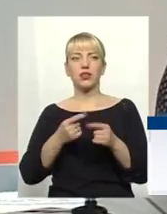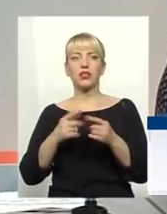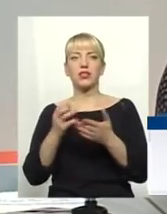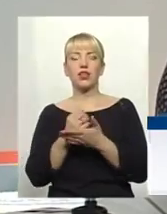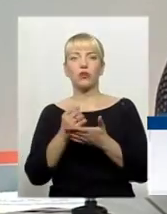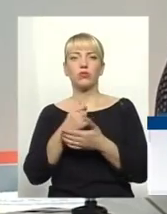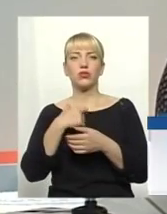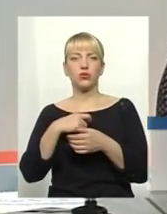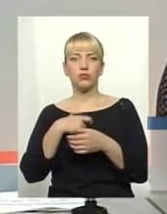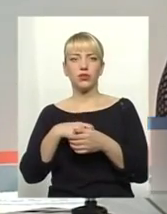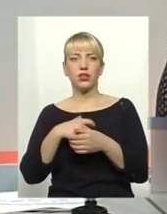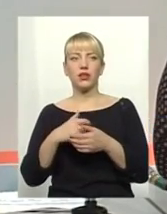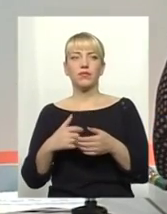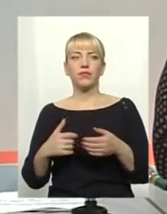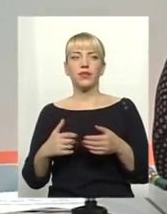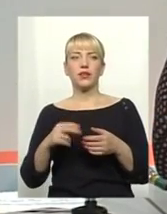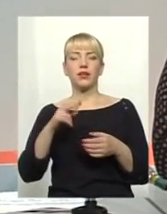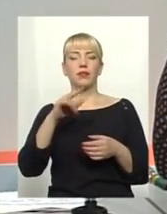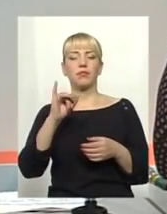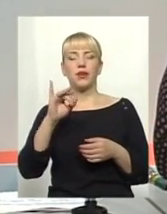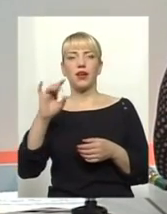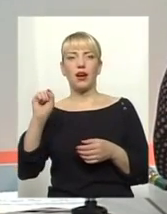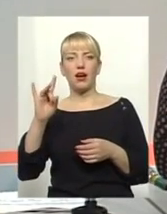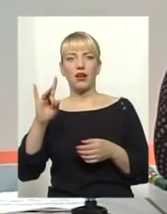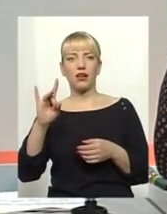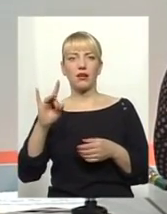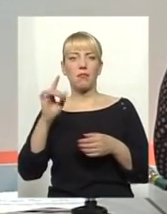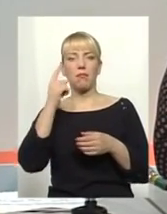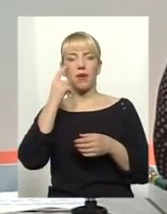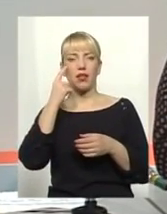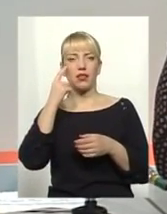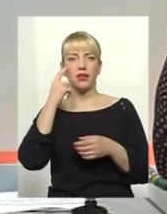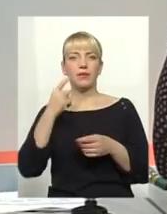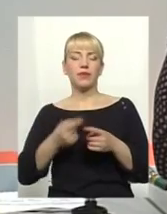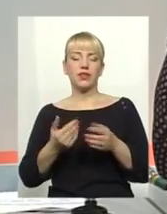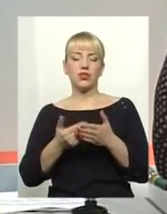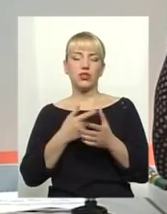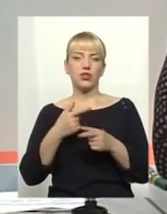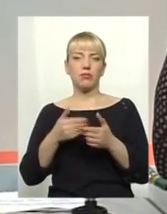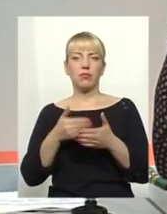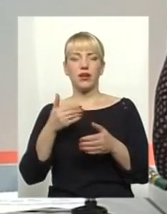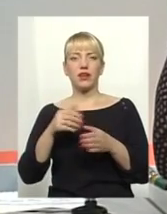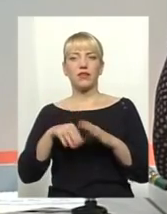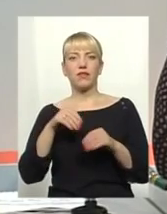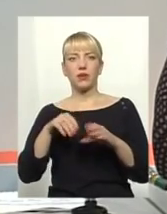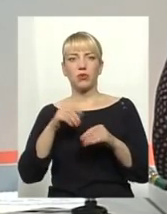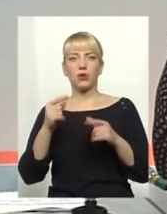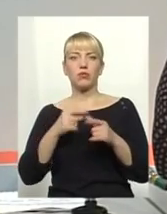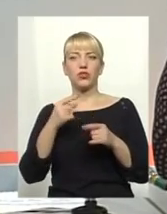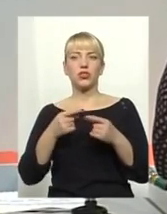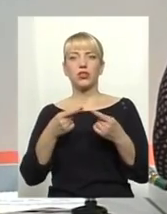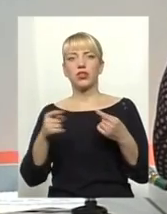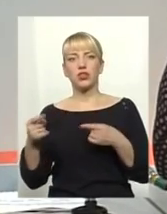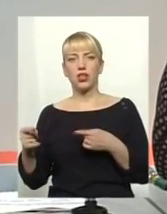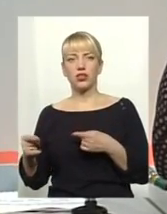собі чергові піар-бали. Чи перед виборами, чи перед місією ЕГВ, чи якось